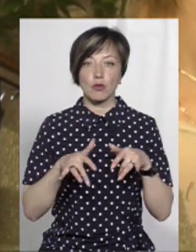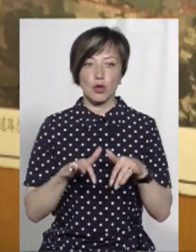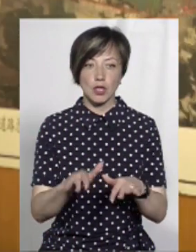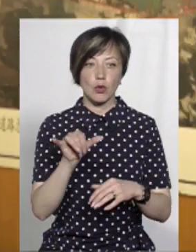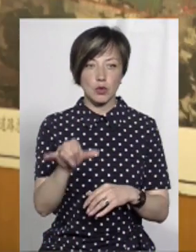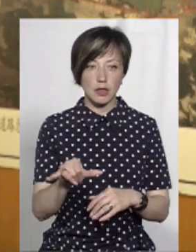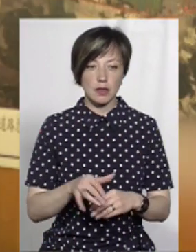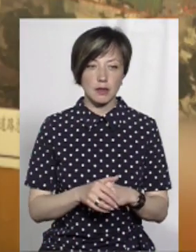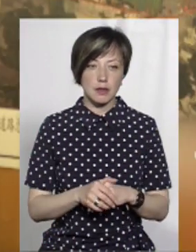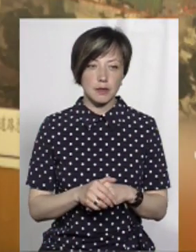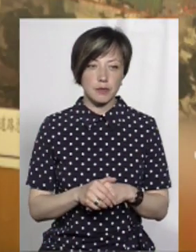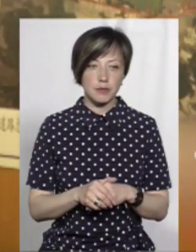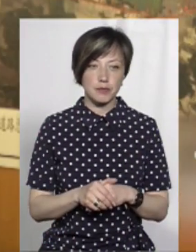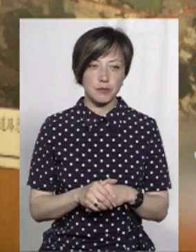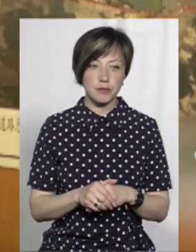у них.